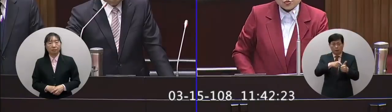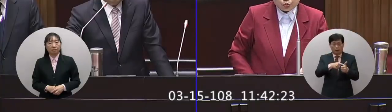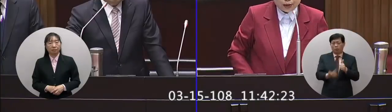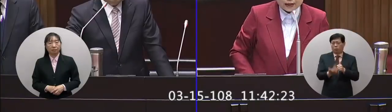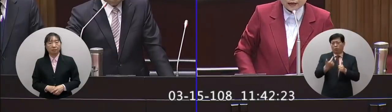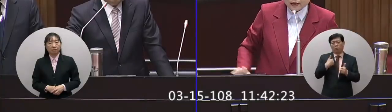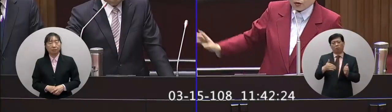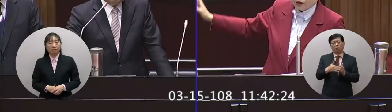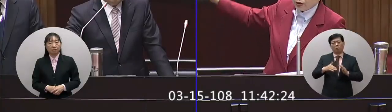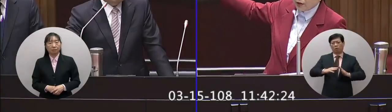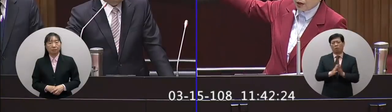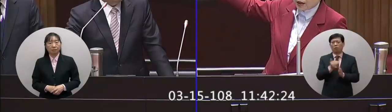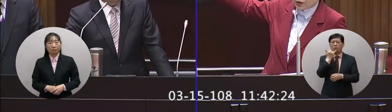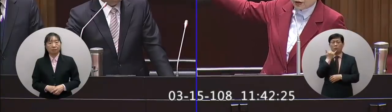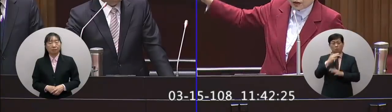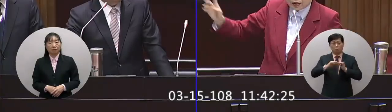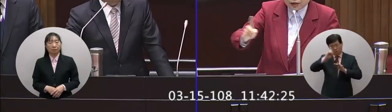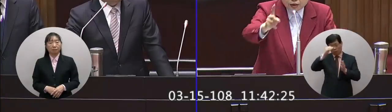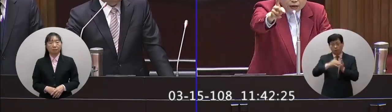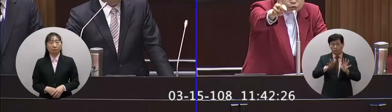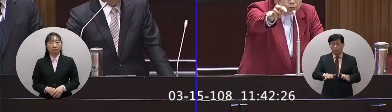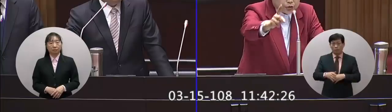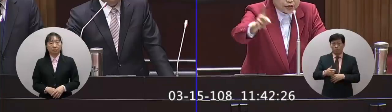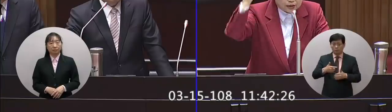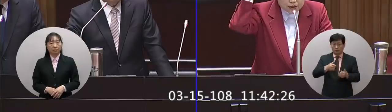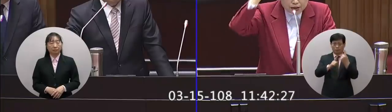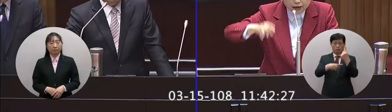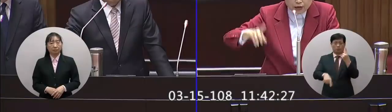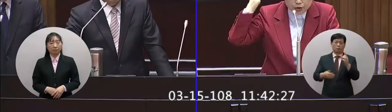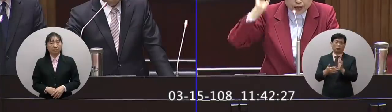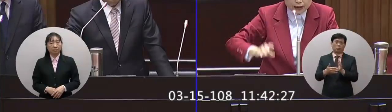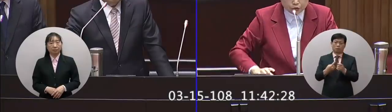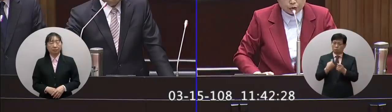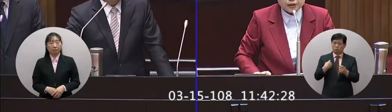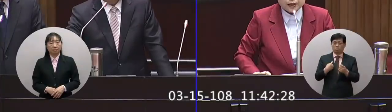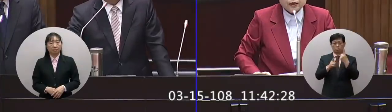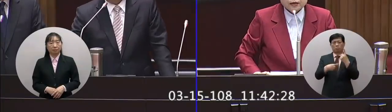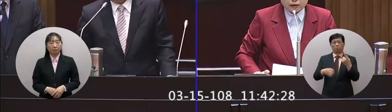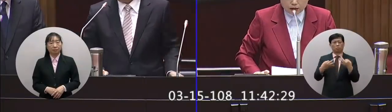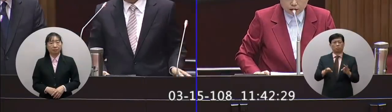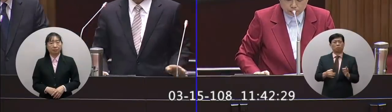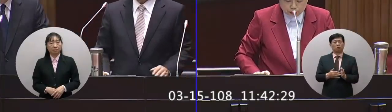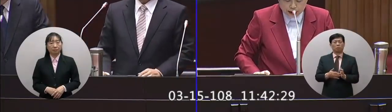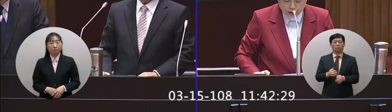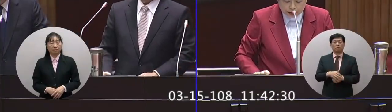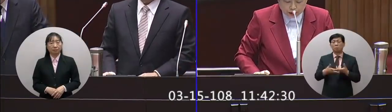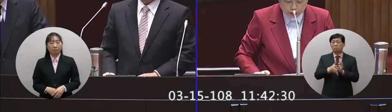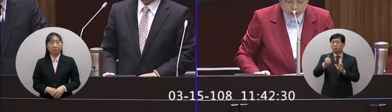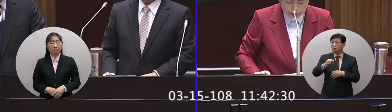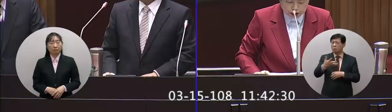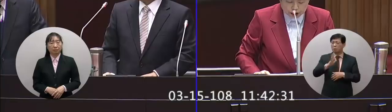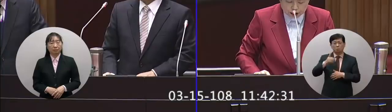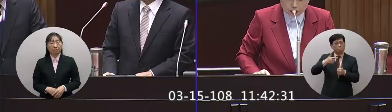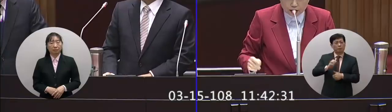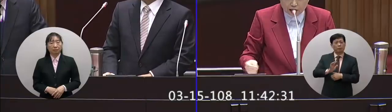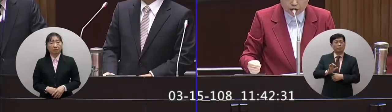盡速處決呢我們到現在民進黨執政到現在才處決過一人去年才處決過一人部長你為什麼